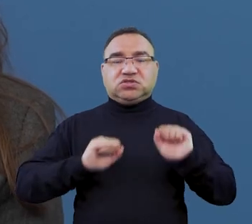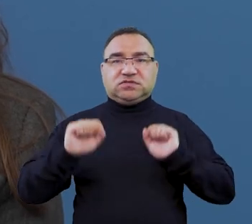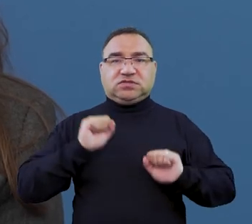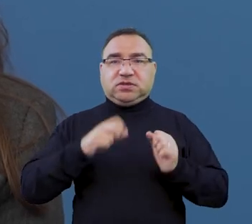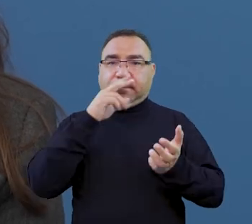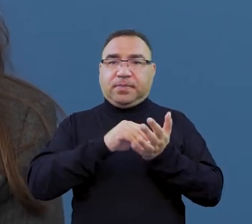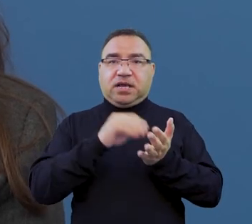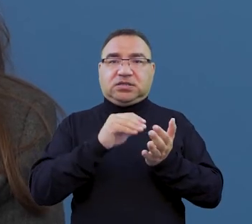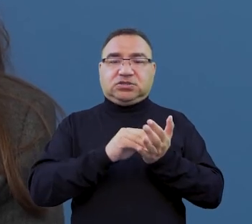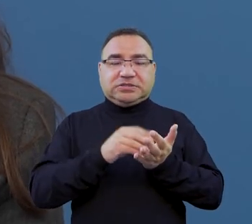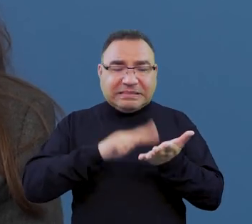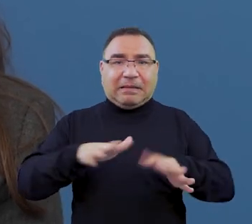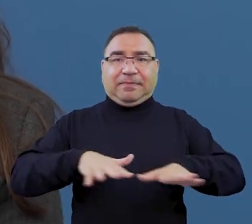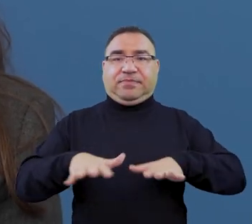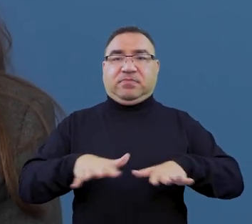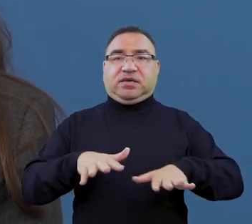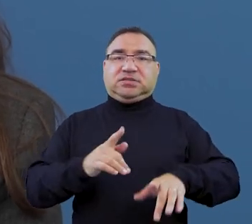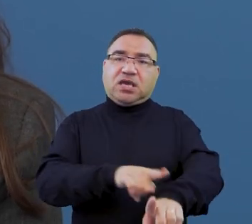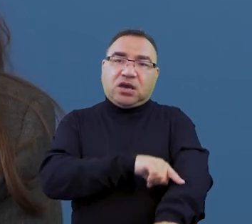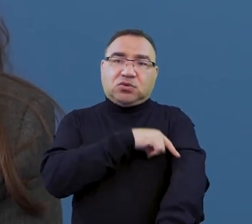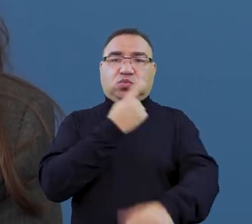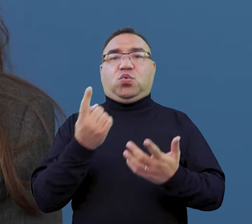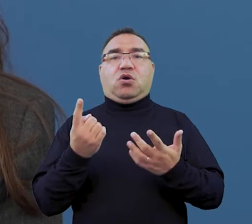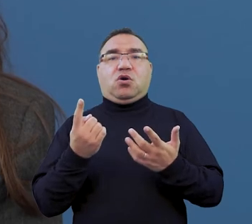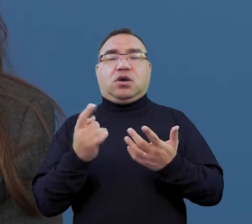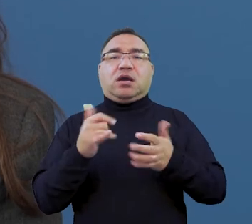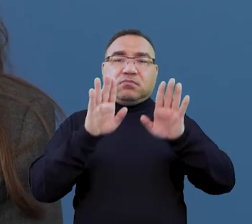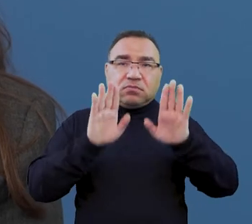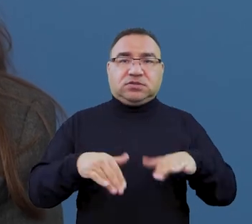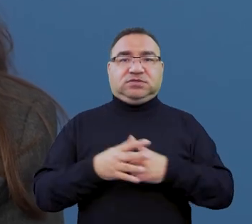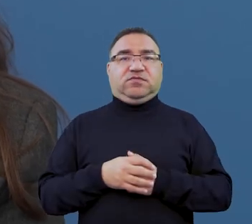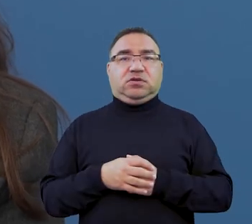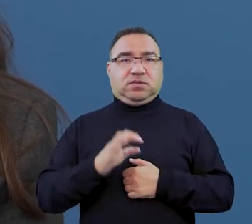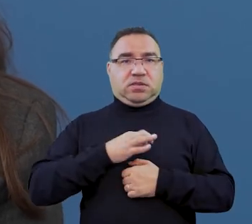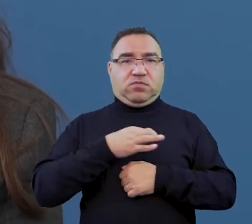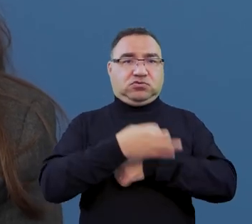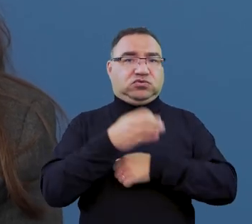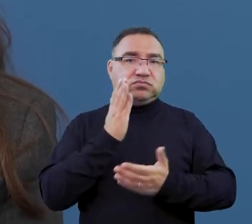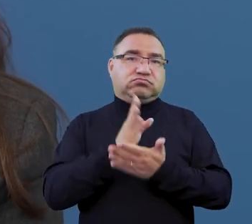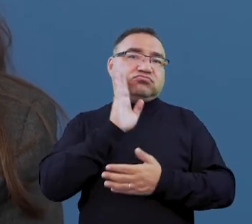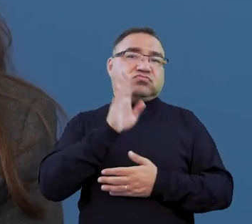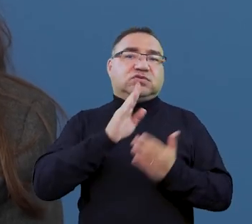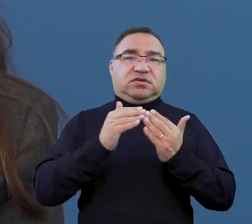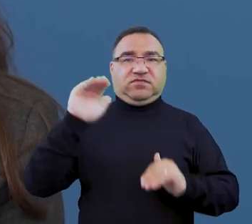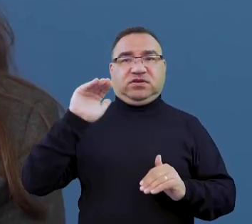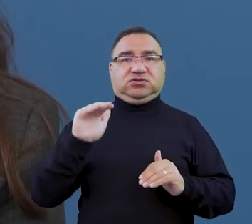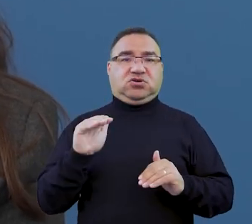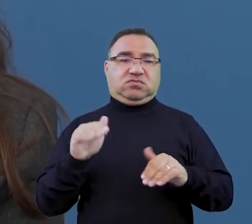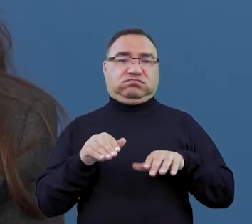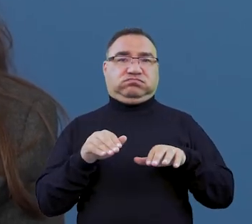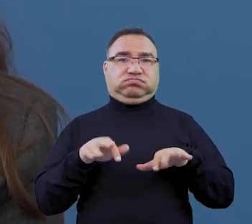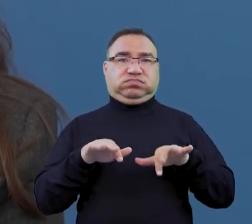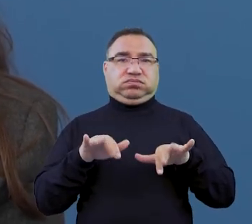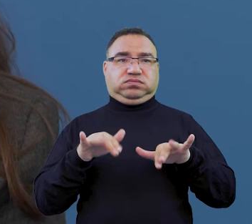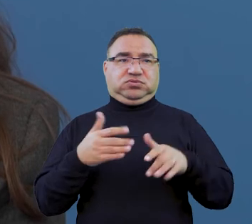a więc zajęć praktycznych stacjonarnie tak długo, jak sytuacja epidemiczna na to pozwoli. Na mojej uczelni będą one nadal w zdecydowanej większości zdalne,